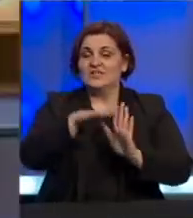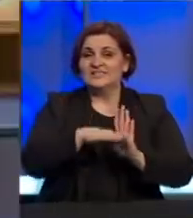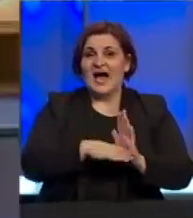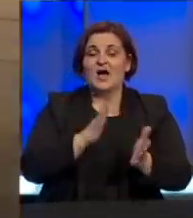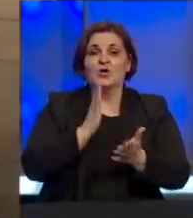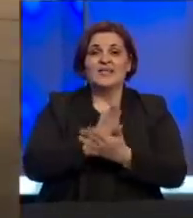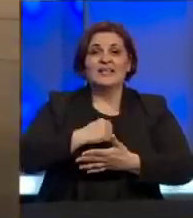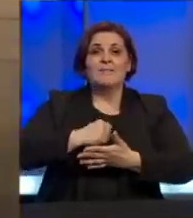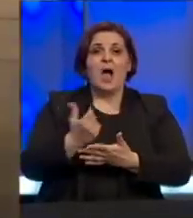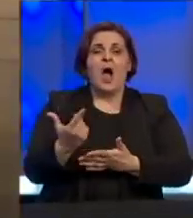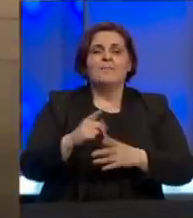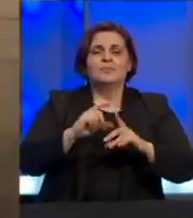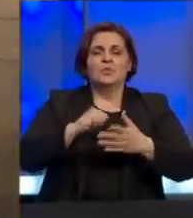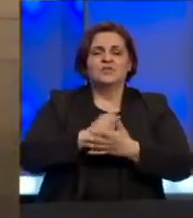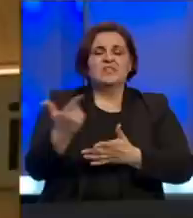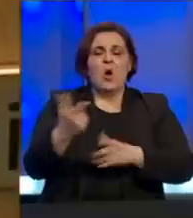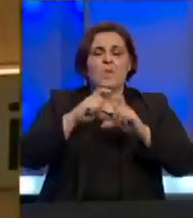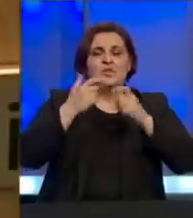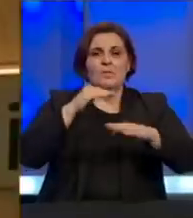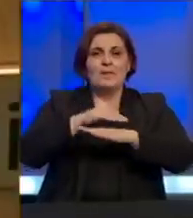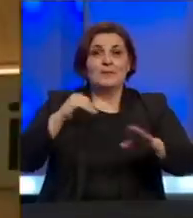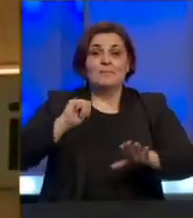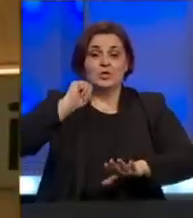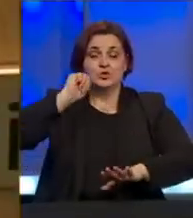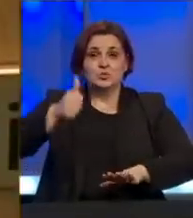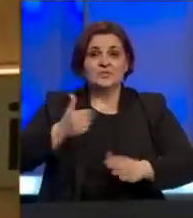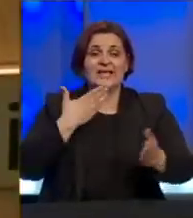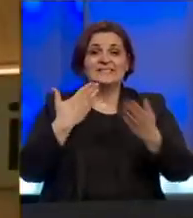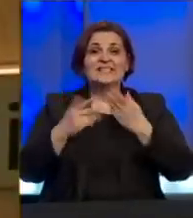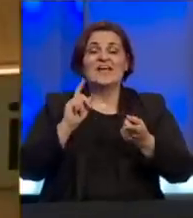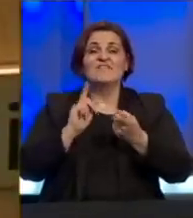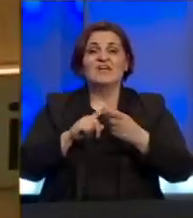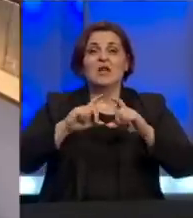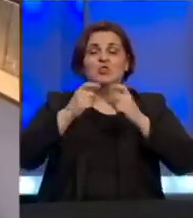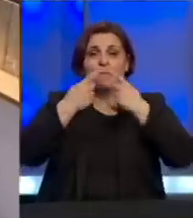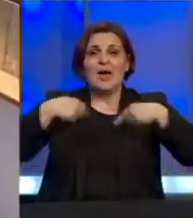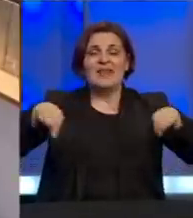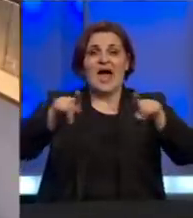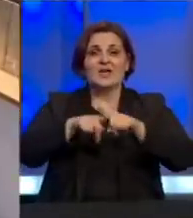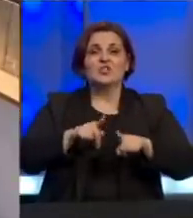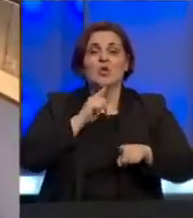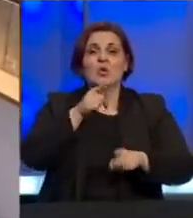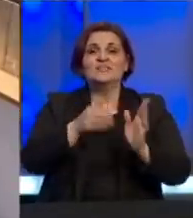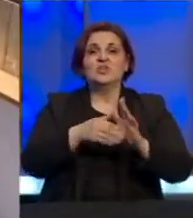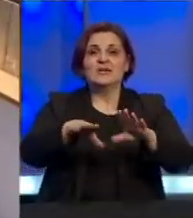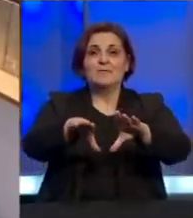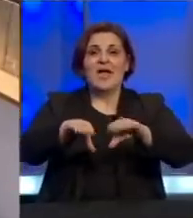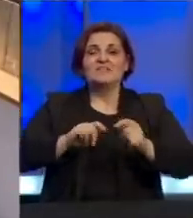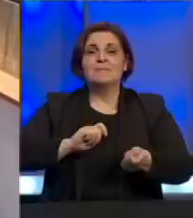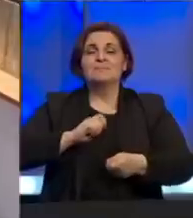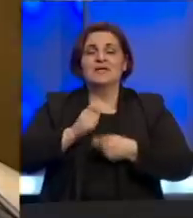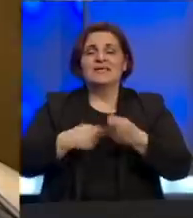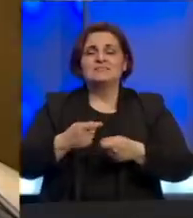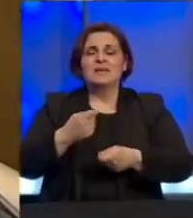trebalo bi potvrditi oba doma federalnog parlamenta. Za sutra je zakazana i sjednica Federalnog doma naroda, koji bi također trebao usvojiti izmjene